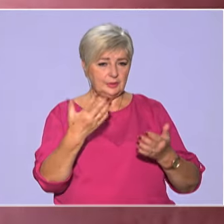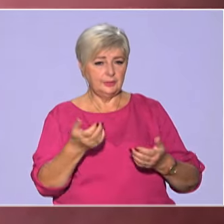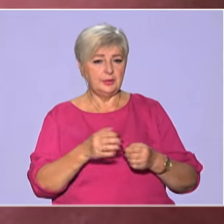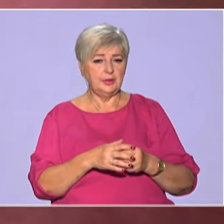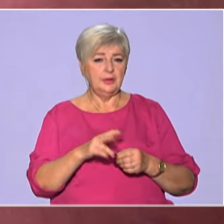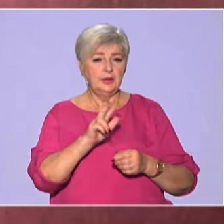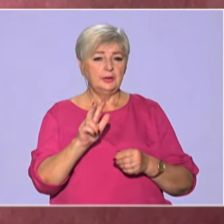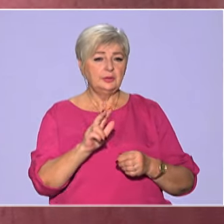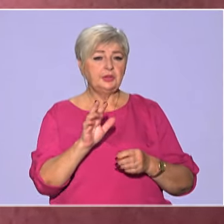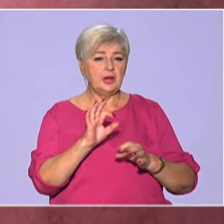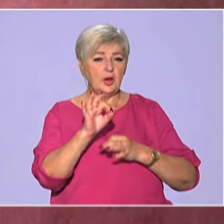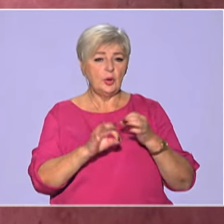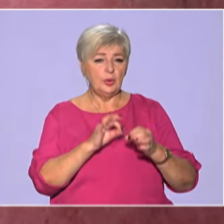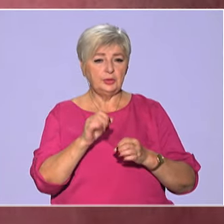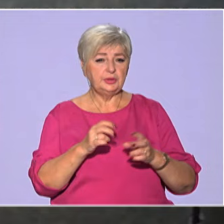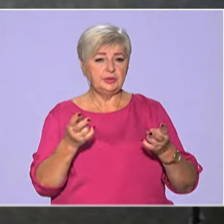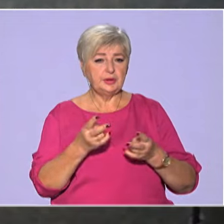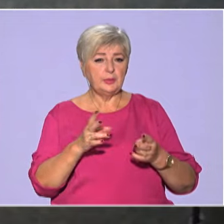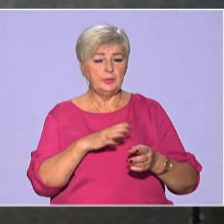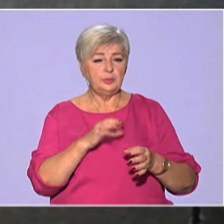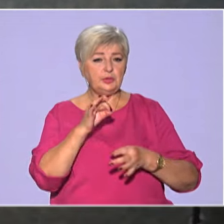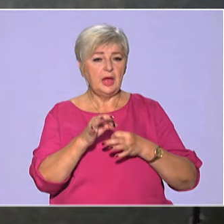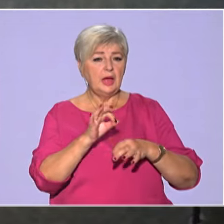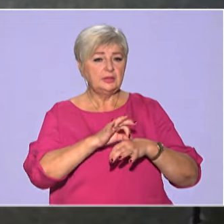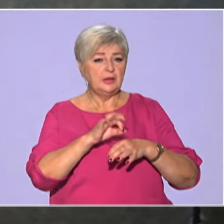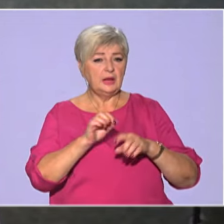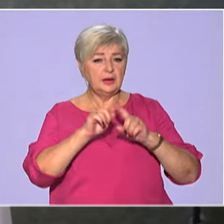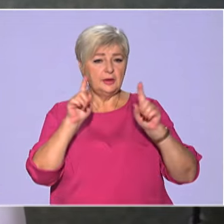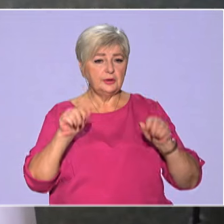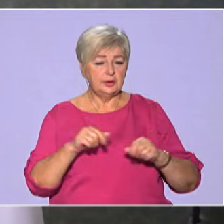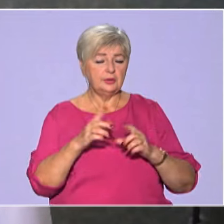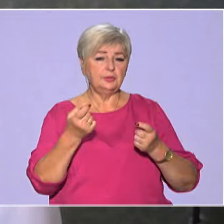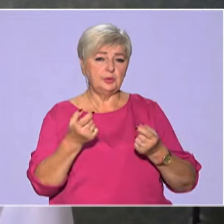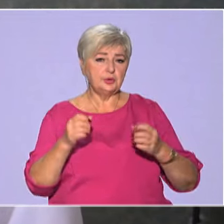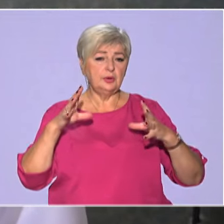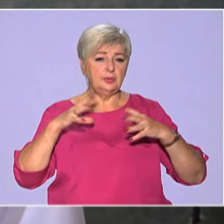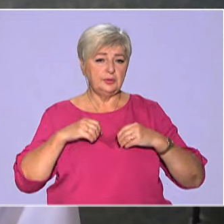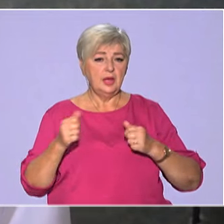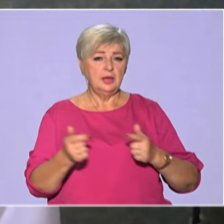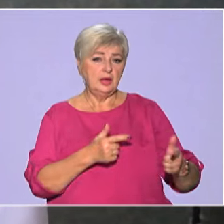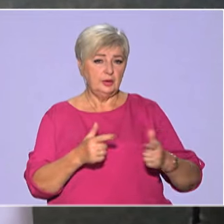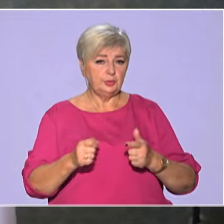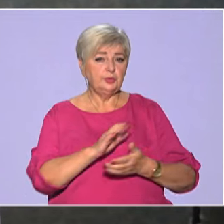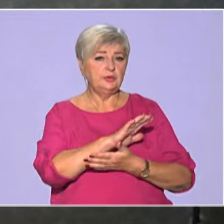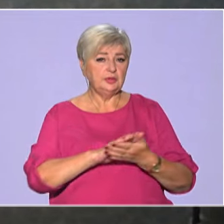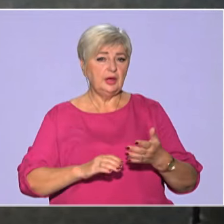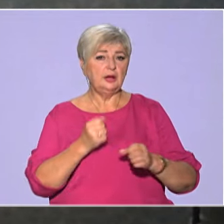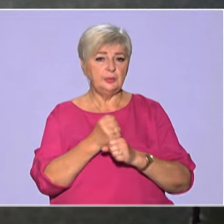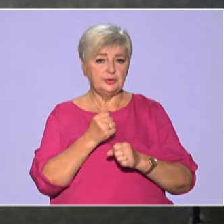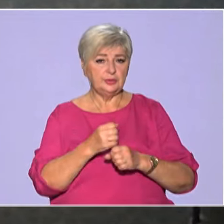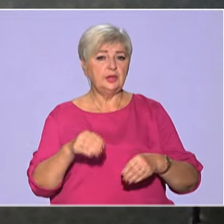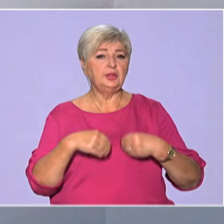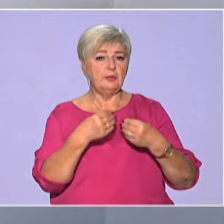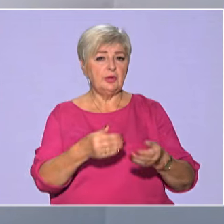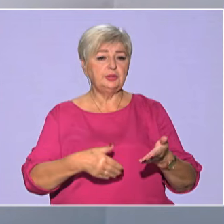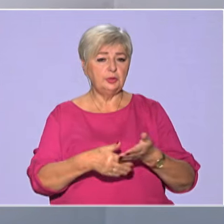мені потрібно побути на лікарняному, трошки оготитися і, в принципі, я готовий далі працювати, надавати